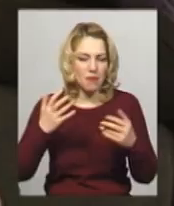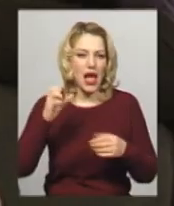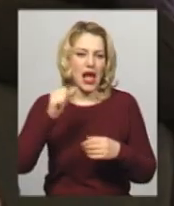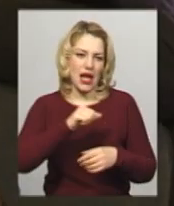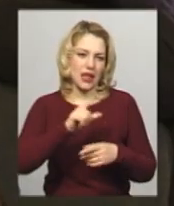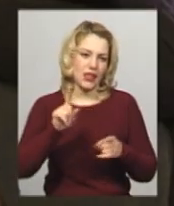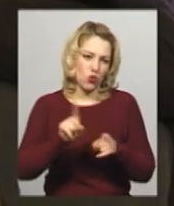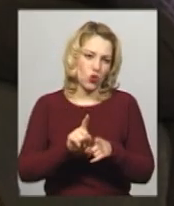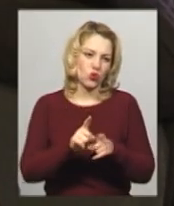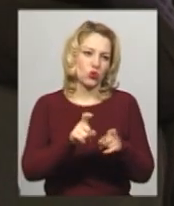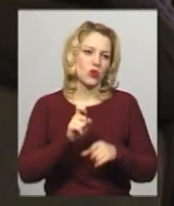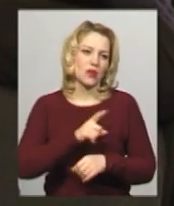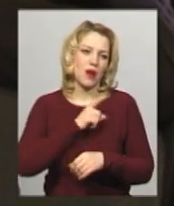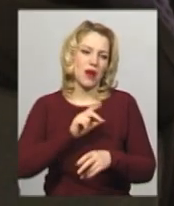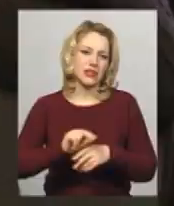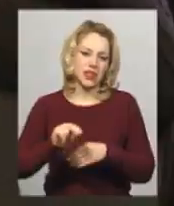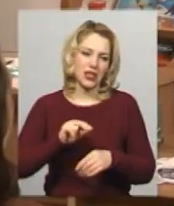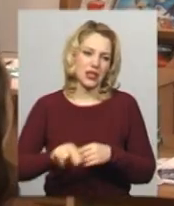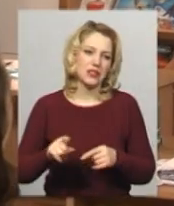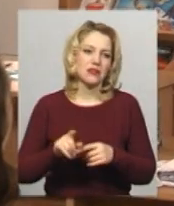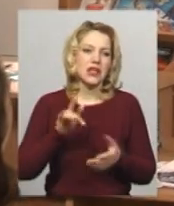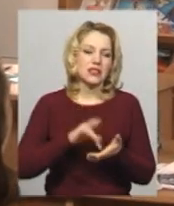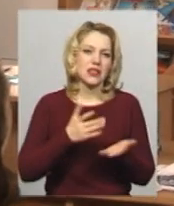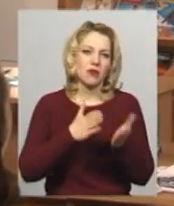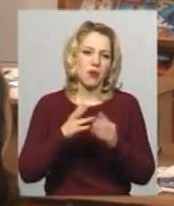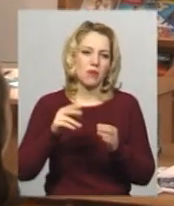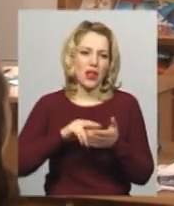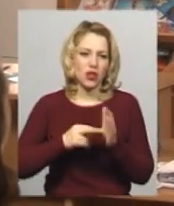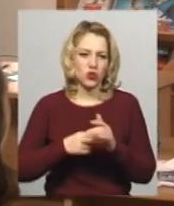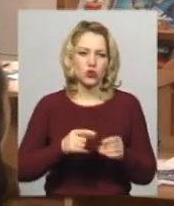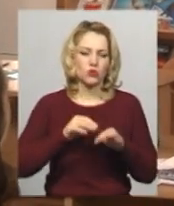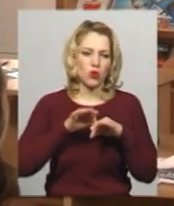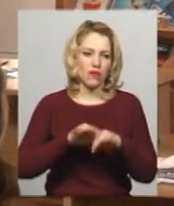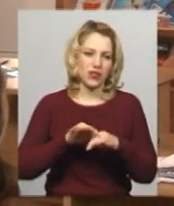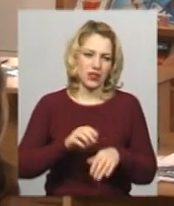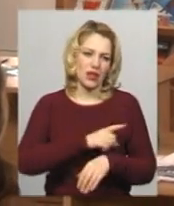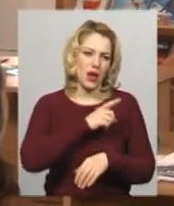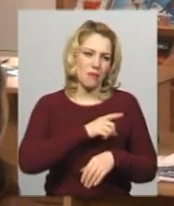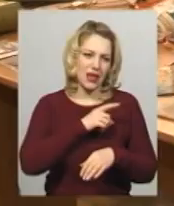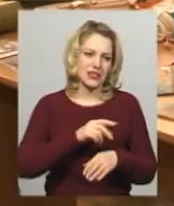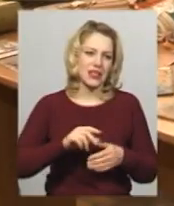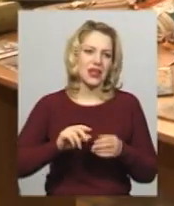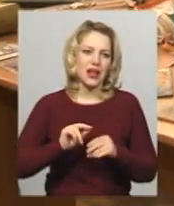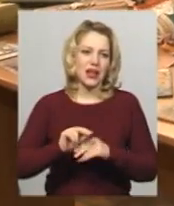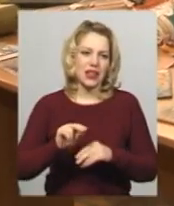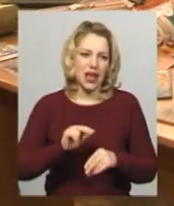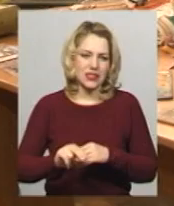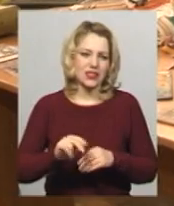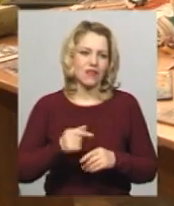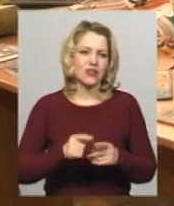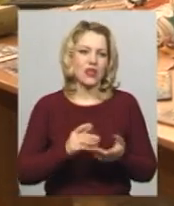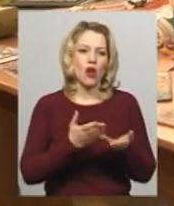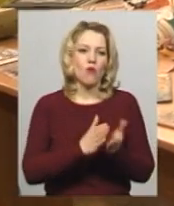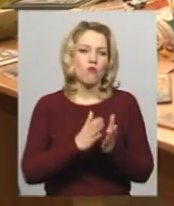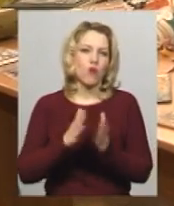-класів. Також у Хмельницької центральній міській бібліотеці у квітні планують проведення майстер-класів з краб-букингом, каже Ела Хомінська. Андрій Гумений, Іван Молочан,